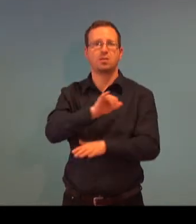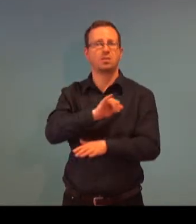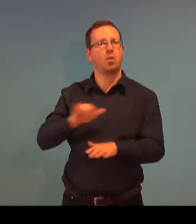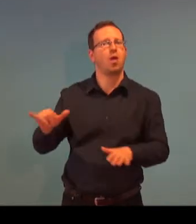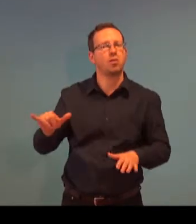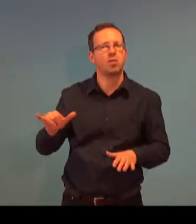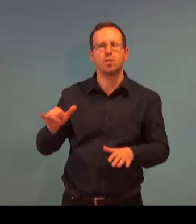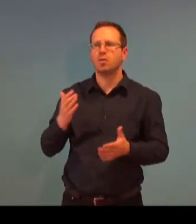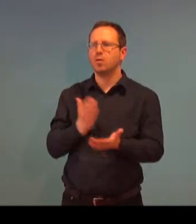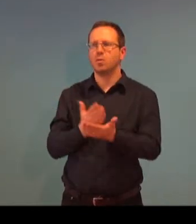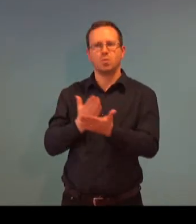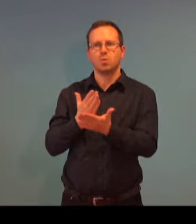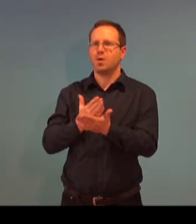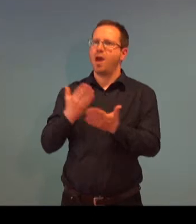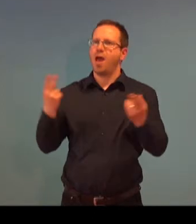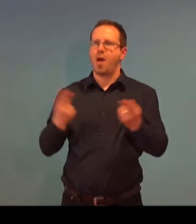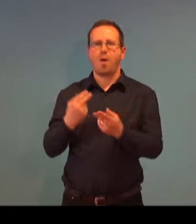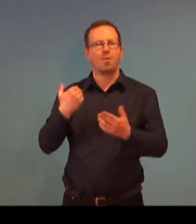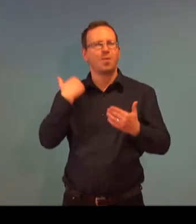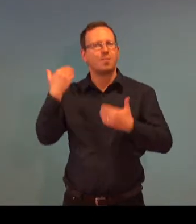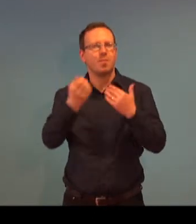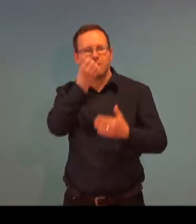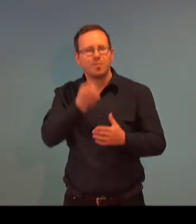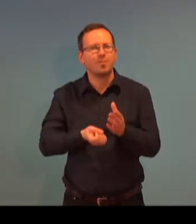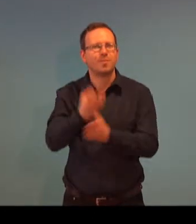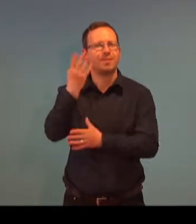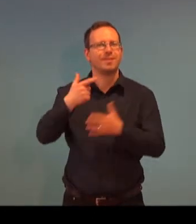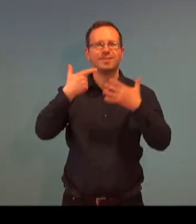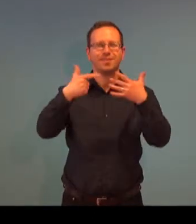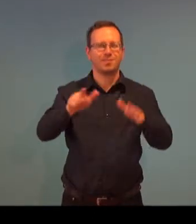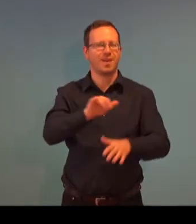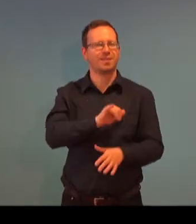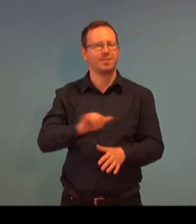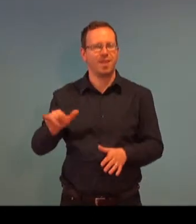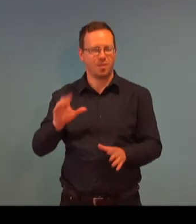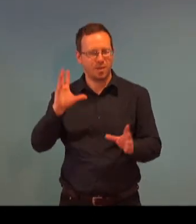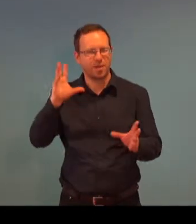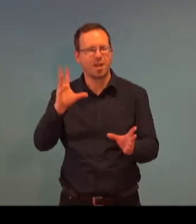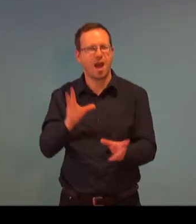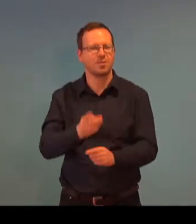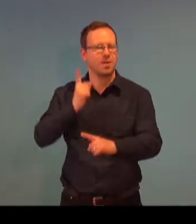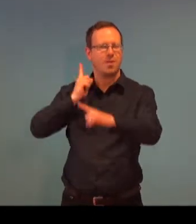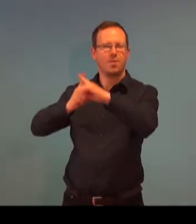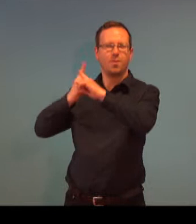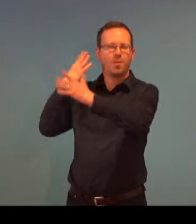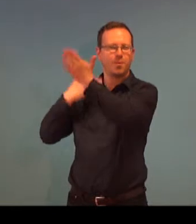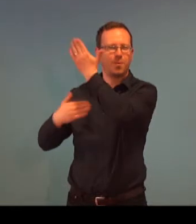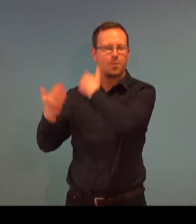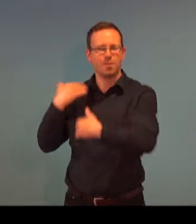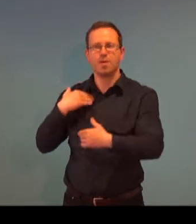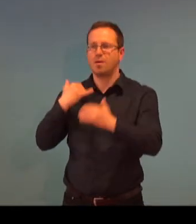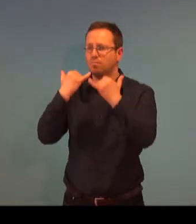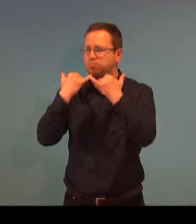která má už dlouholetou tradici, je to v skutku takřka dospěvný, nevíc, že 17 let, je opravdu